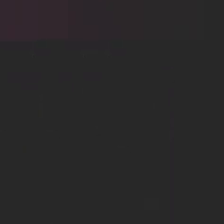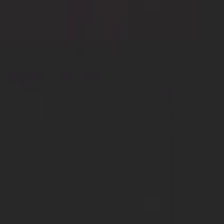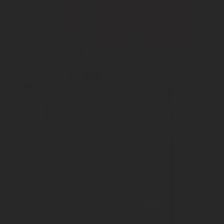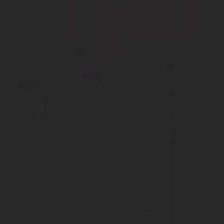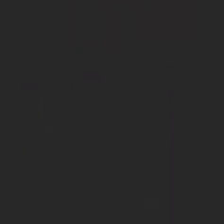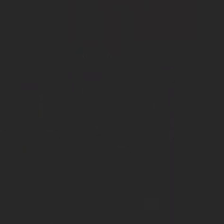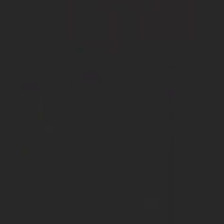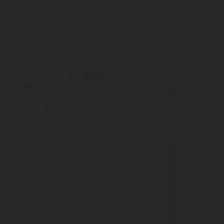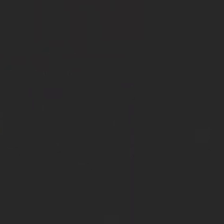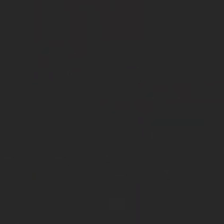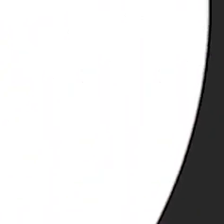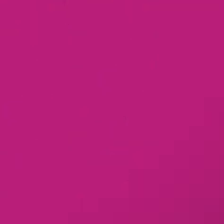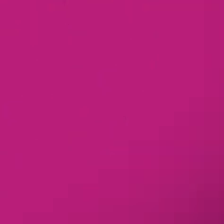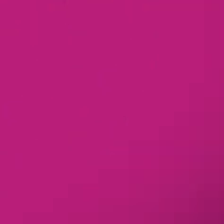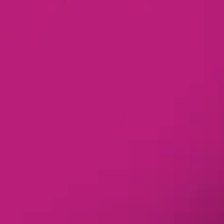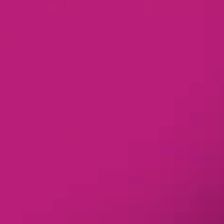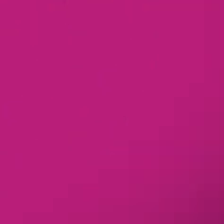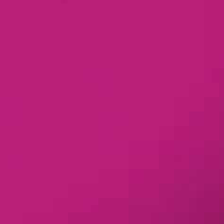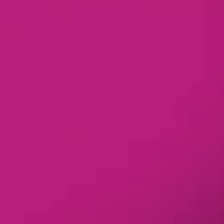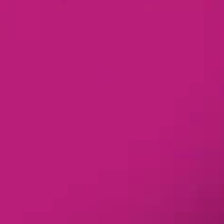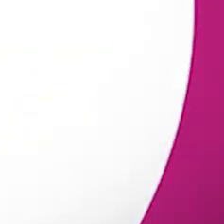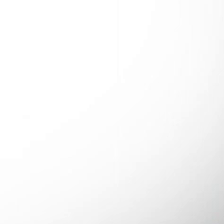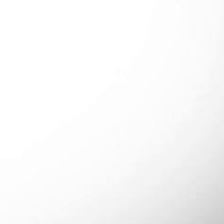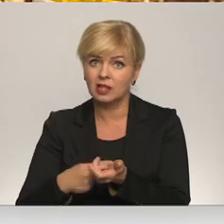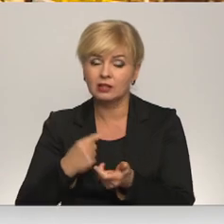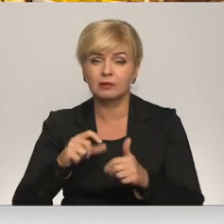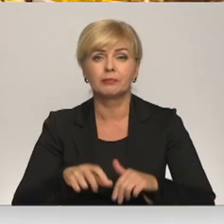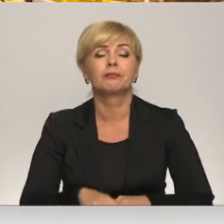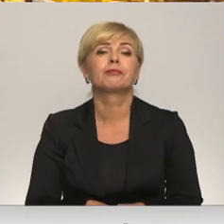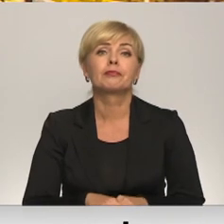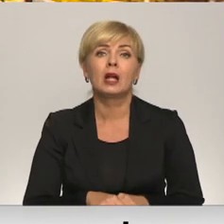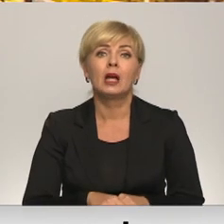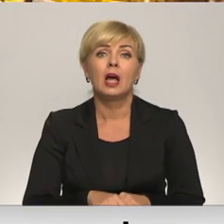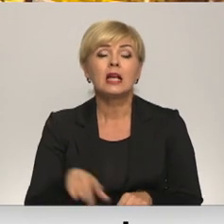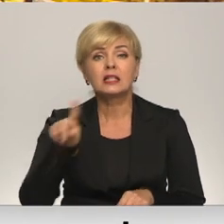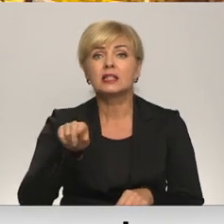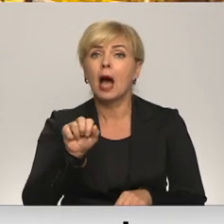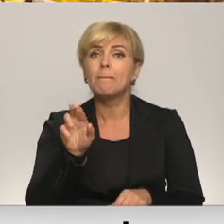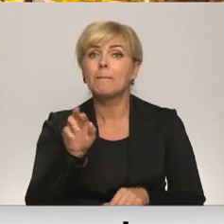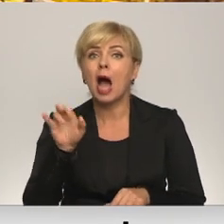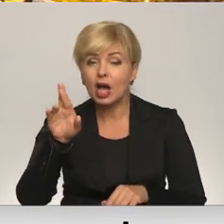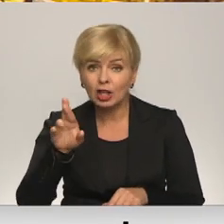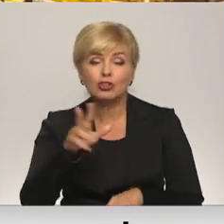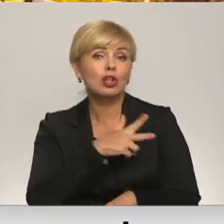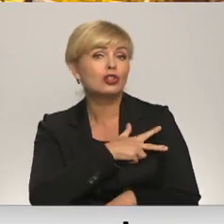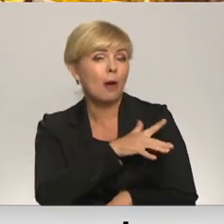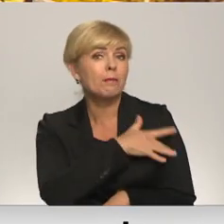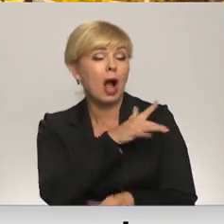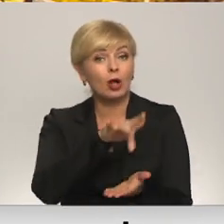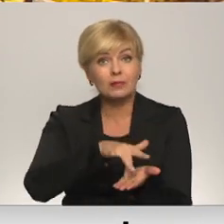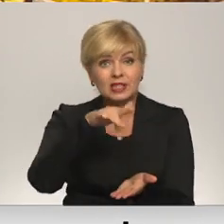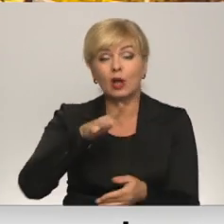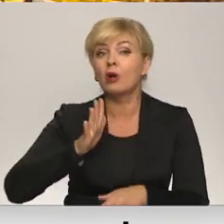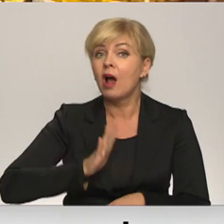Re! Viss ēters ir te! Samarieša apvienības sociālo pakalpojumu centrā